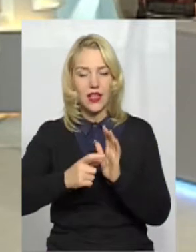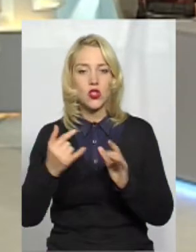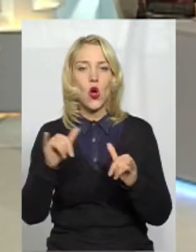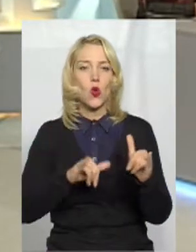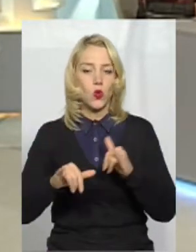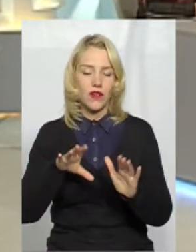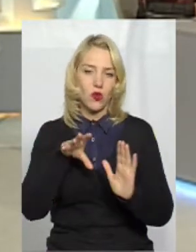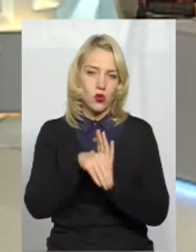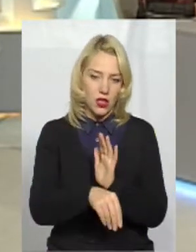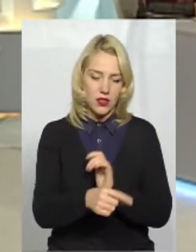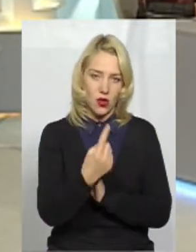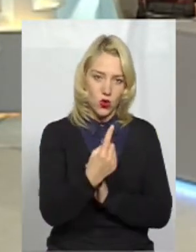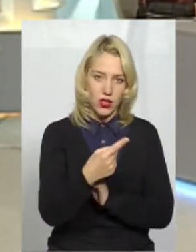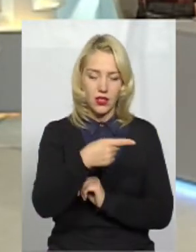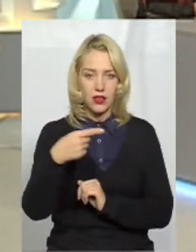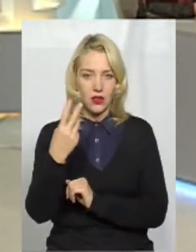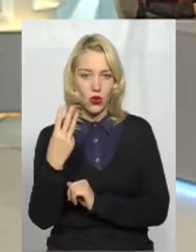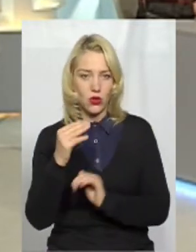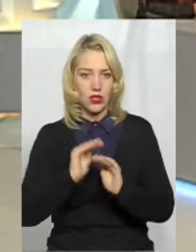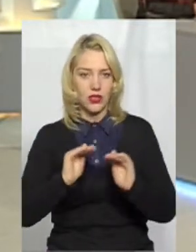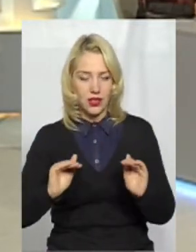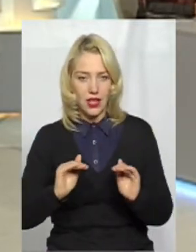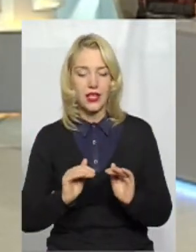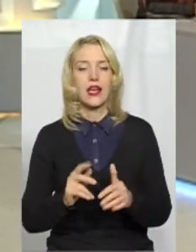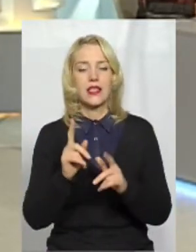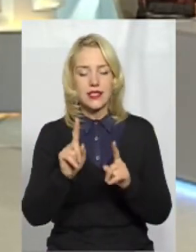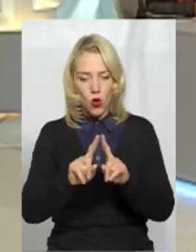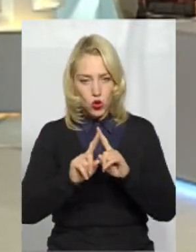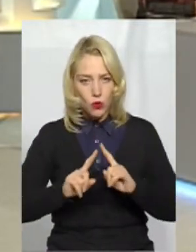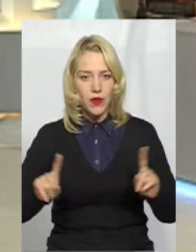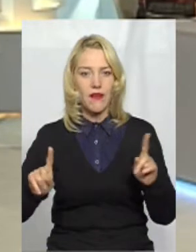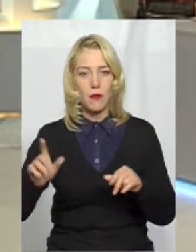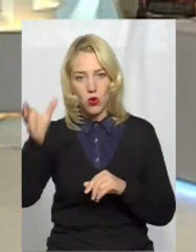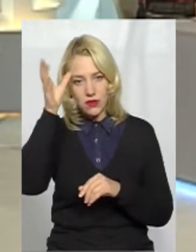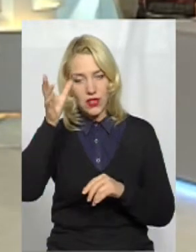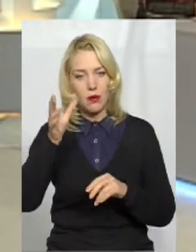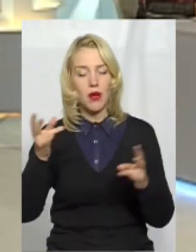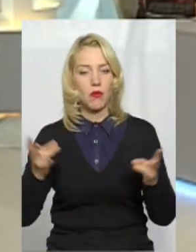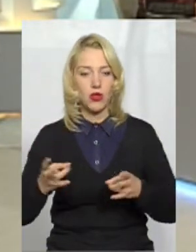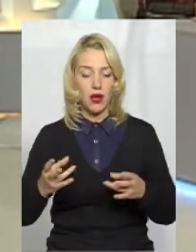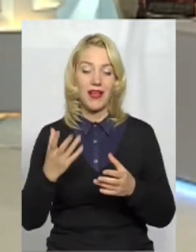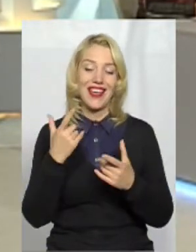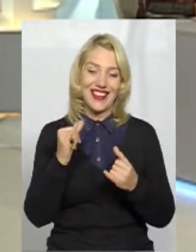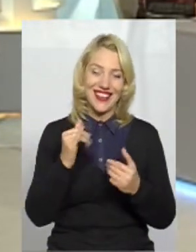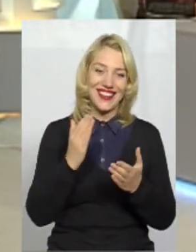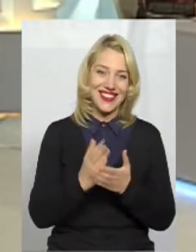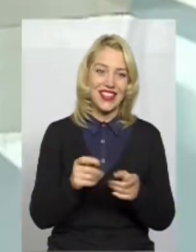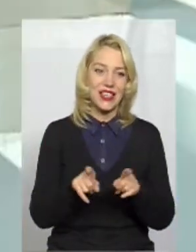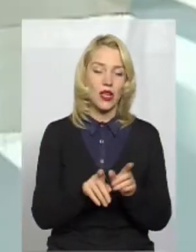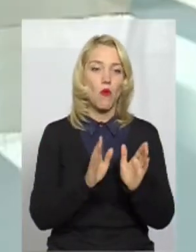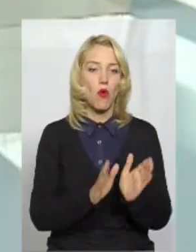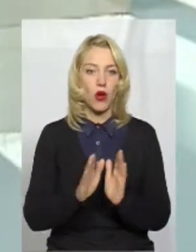одного до трьох дітей з особливими освітніми потребами. І є певний порядок, ми потім, можливо, на ньому